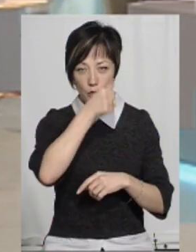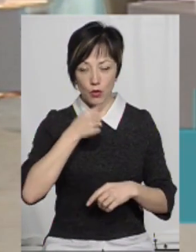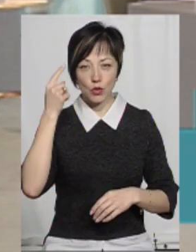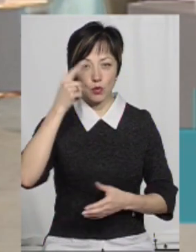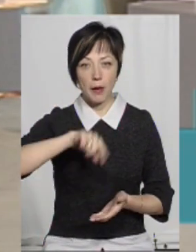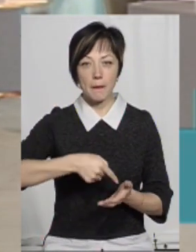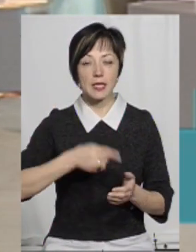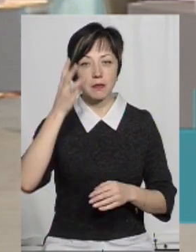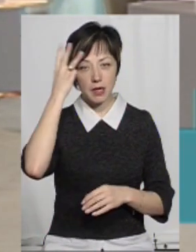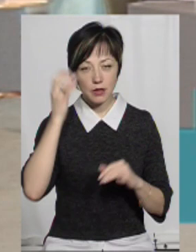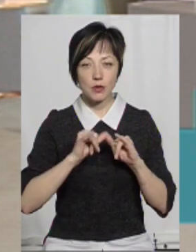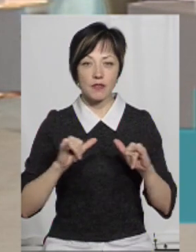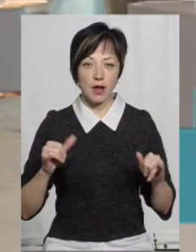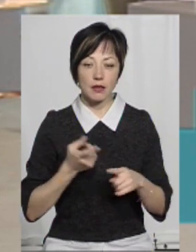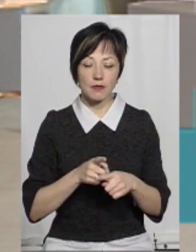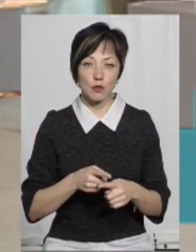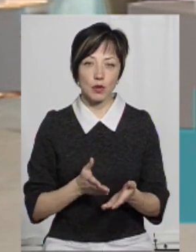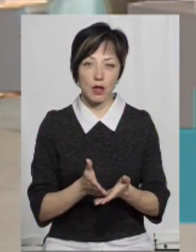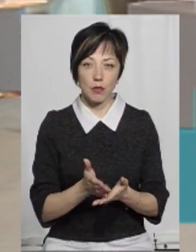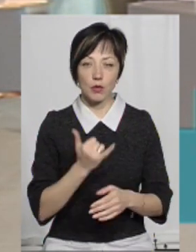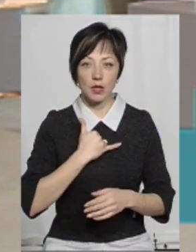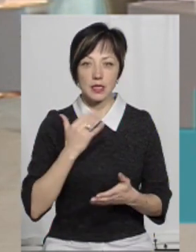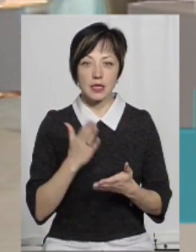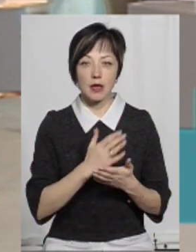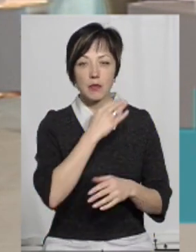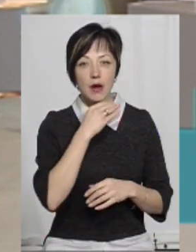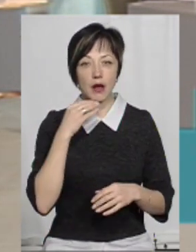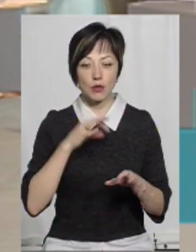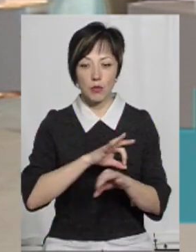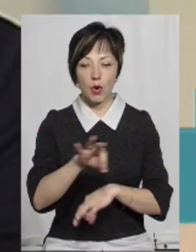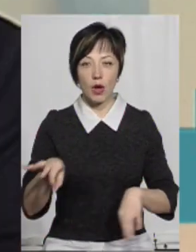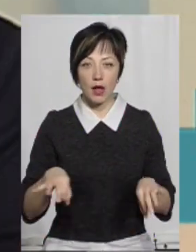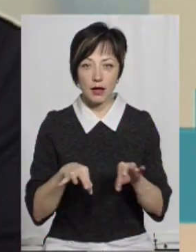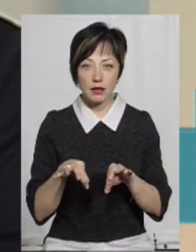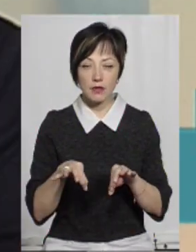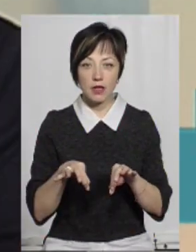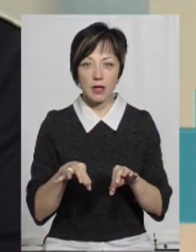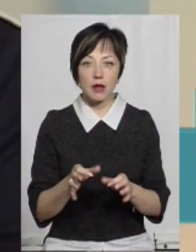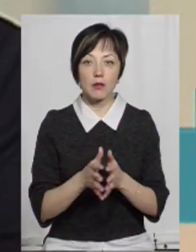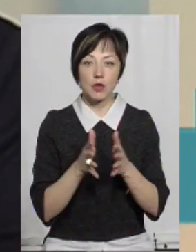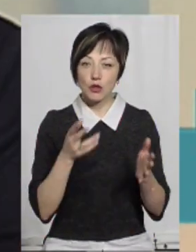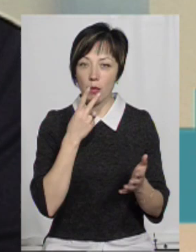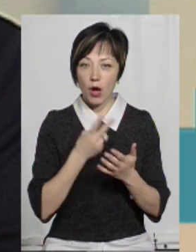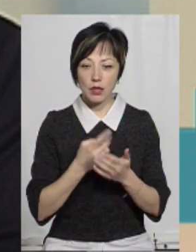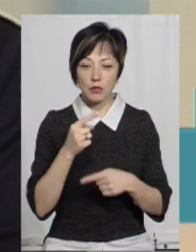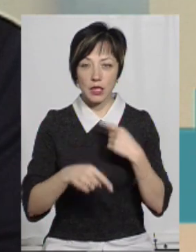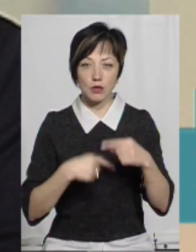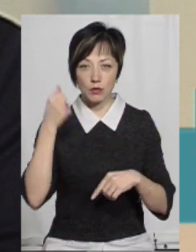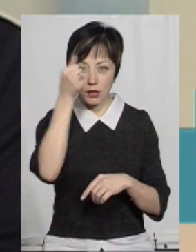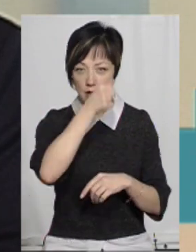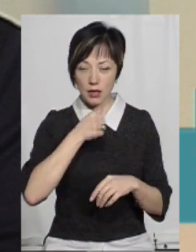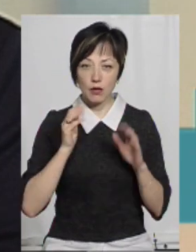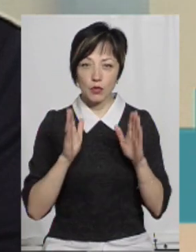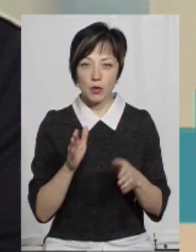що місто Хмельницький розвивається в цьому напрямку. В нас є багато проєктів, ми більше покажемо на наступний рік.